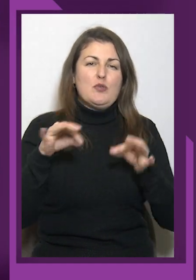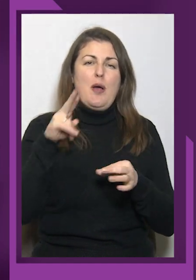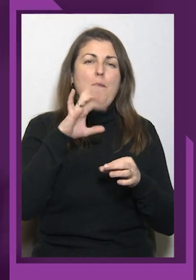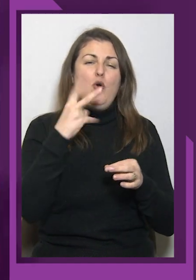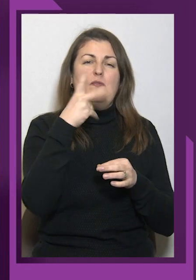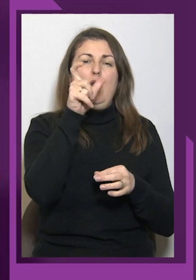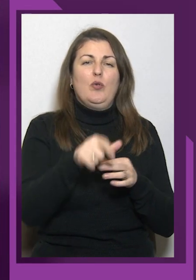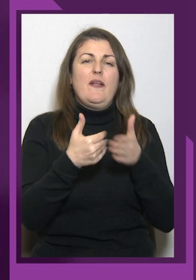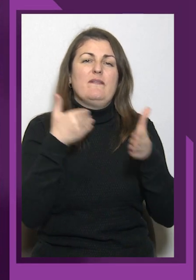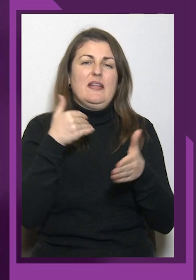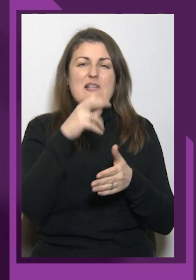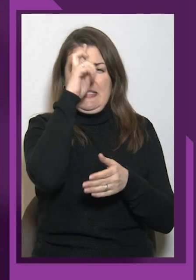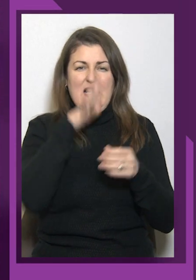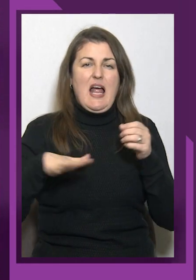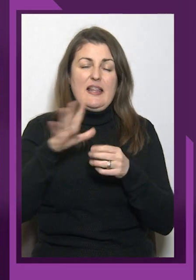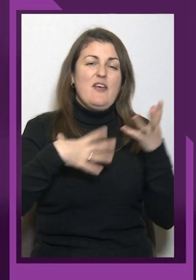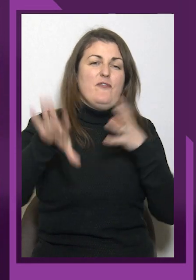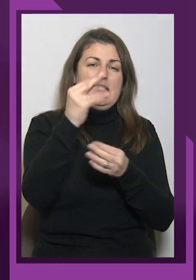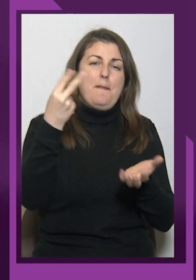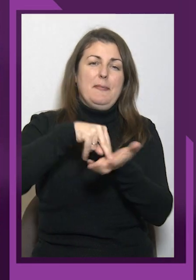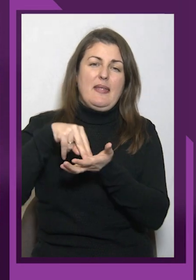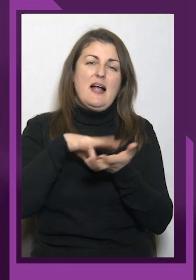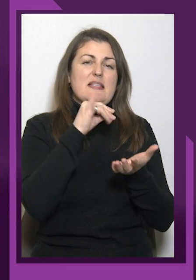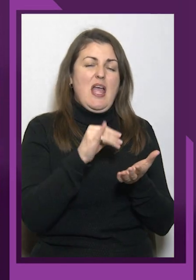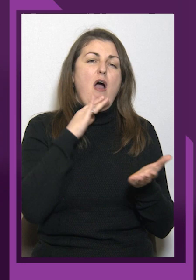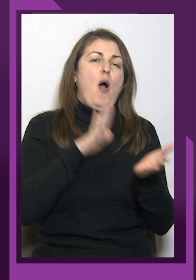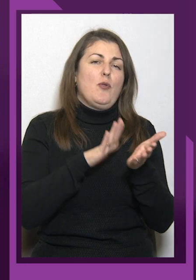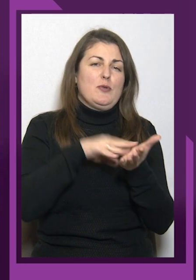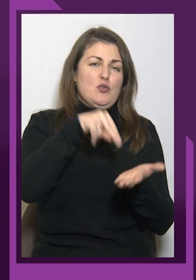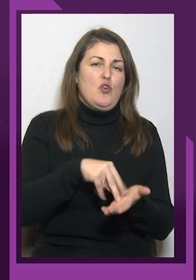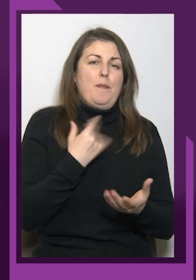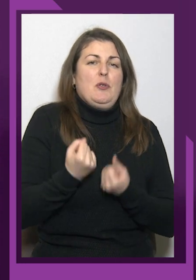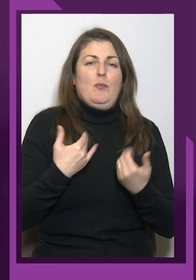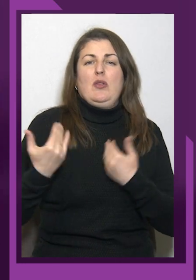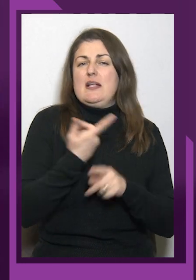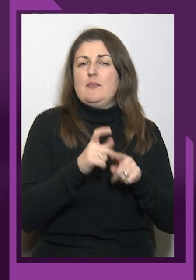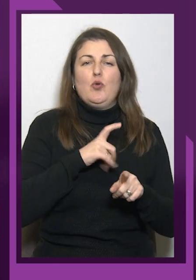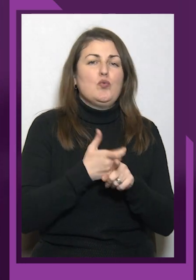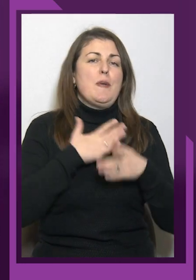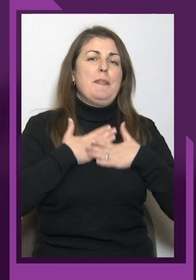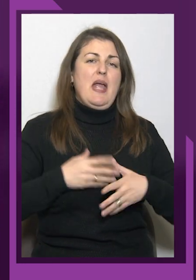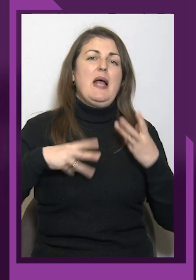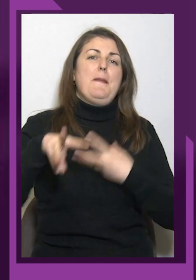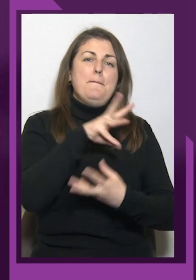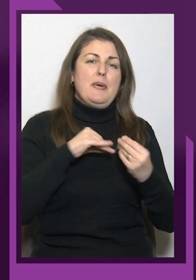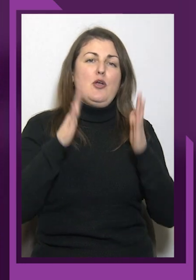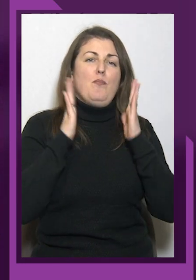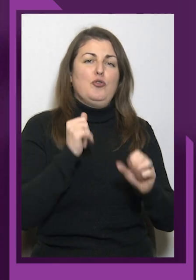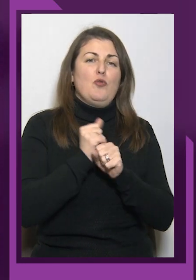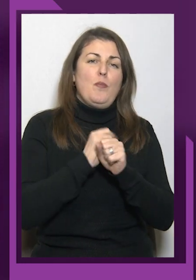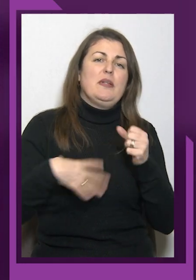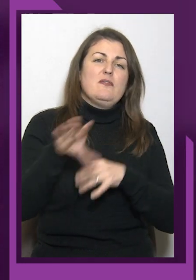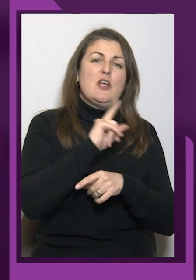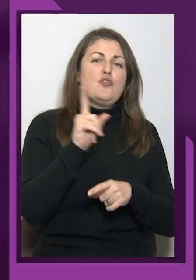людини від страни, всі піднялися і аплодували стоячі. Підтримку нас. Це було дуже приємно. І ми будемо робити все,